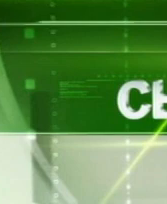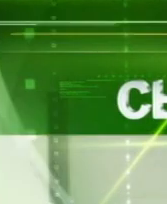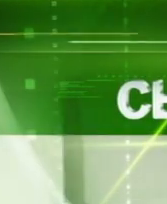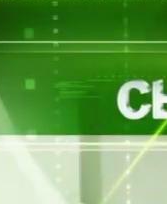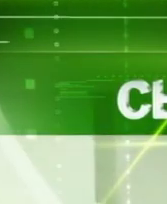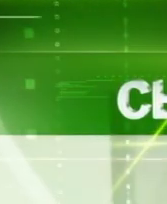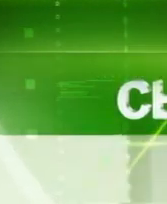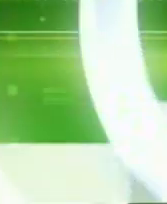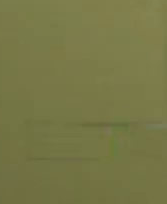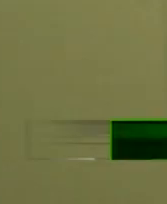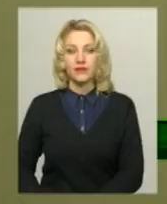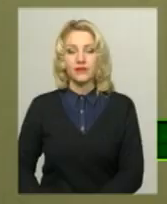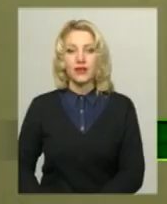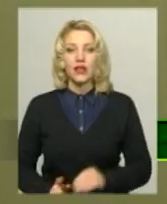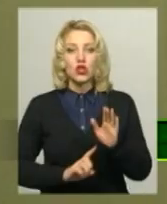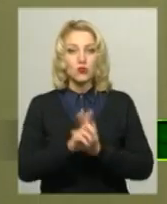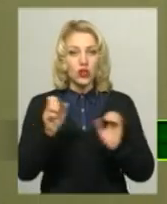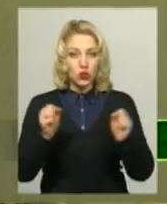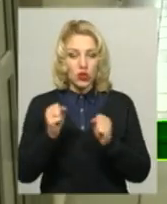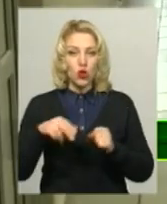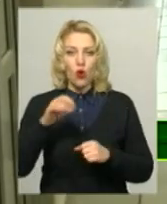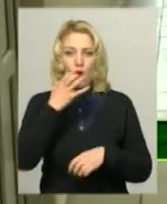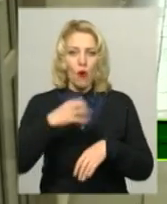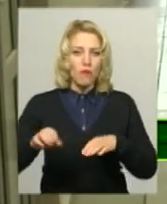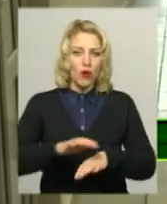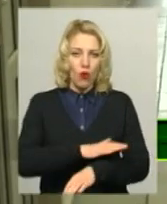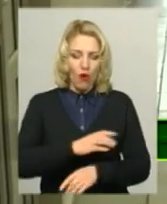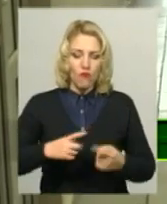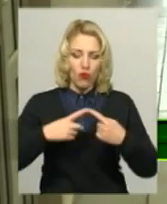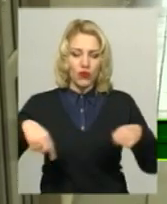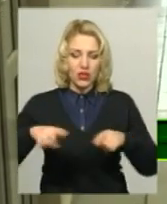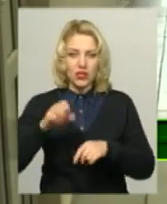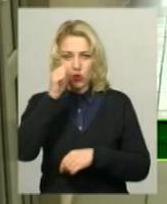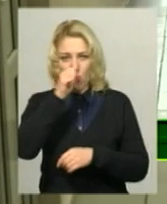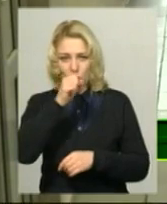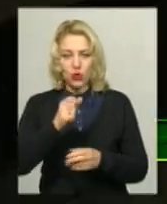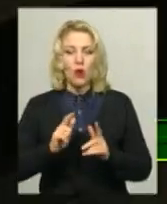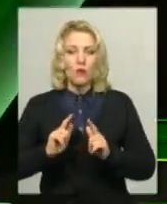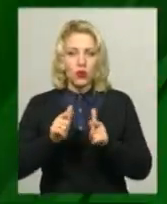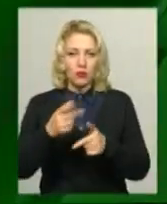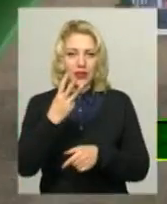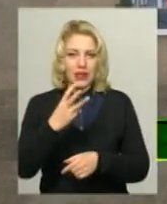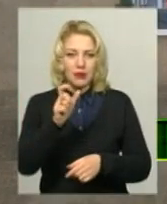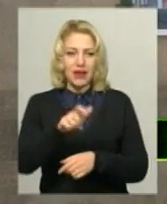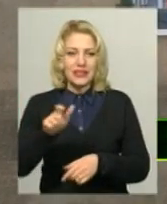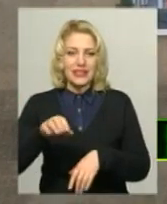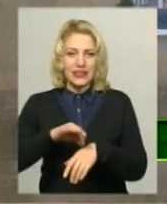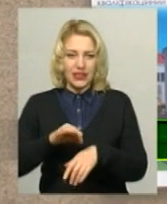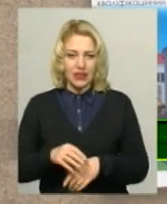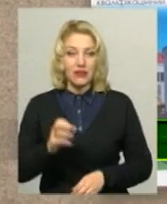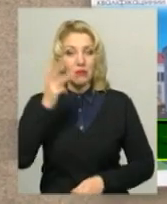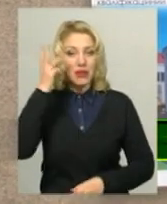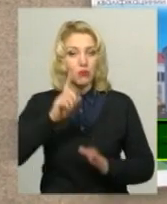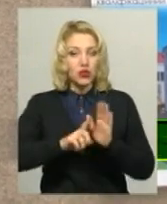Музика Спочатку зими до опікового відділення з обороженнями потрапило троє пацієнтів. У Хмельницькому